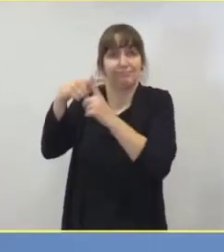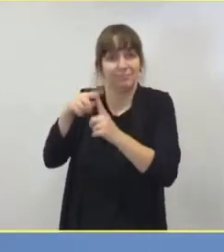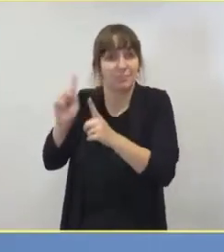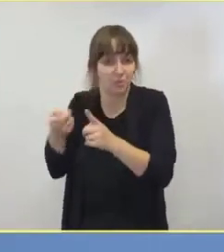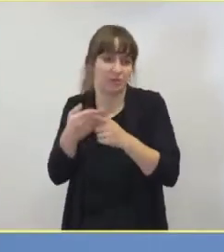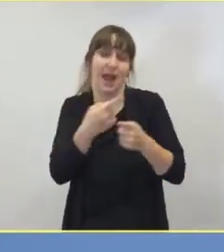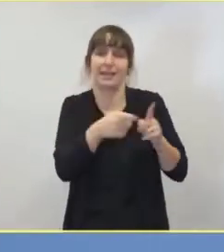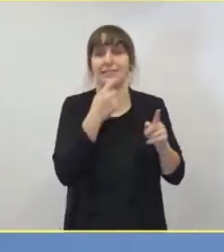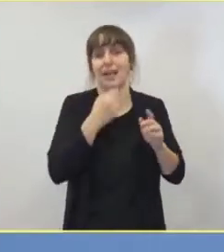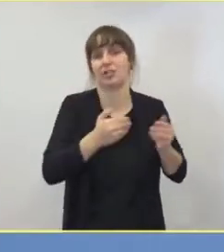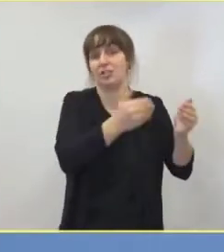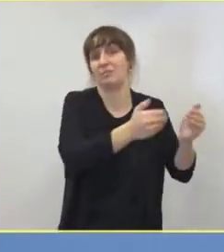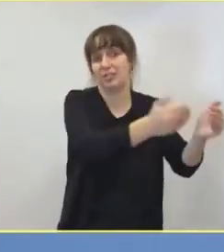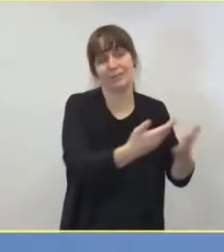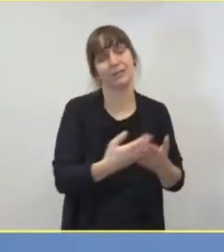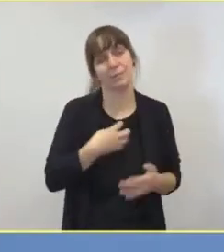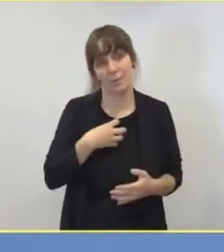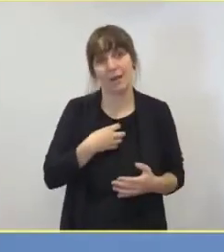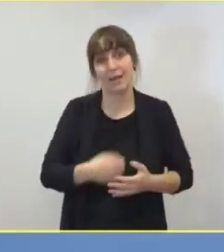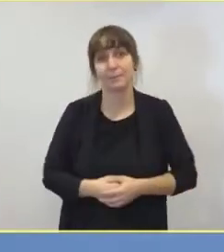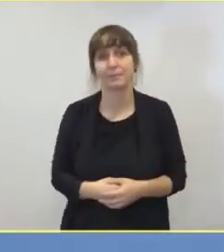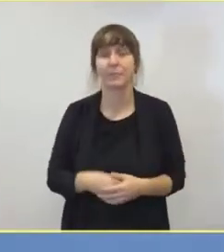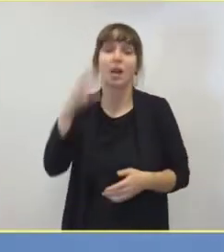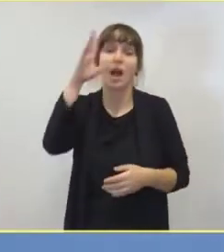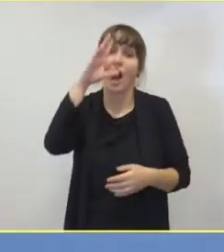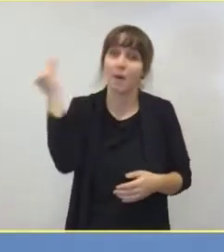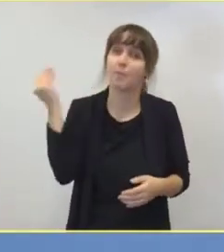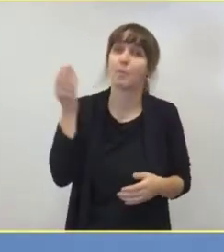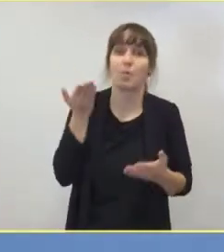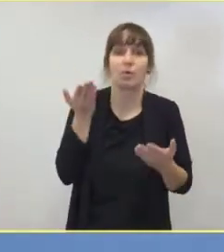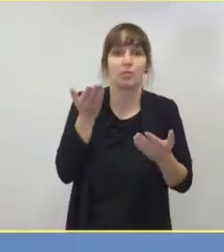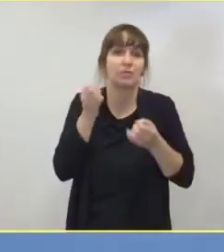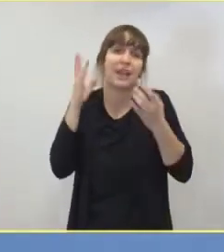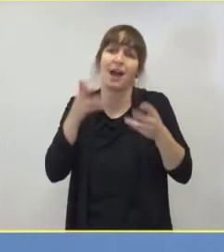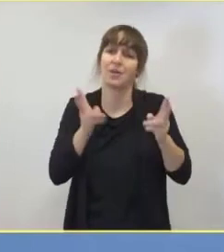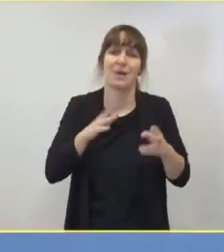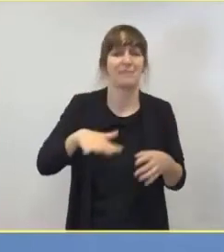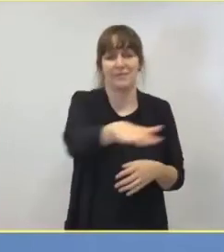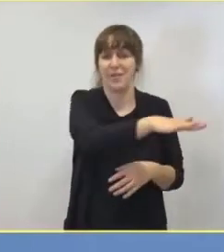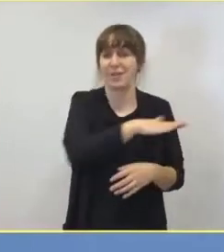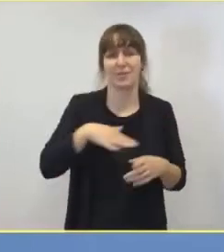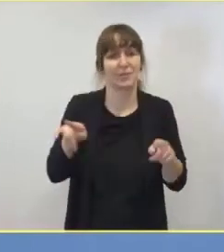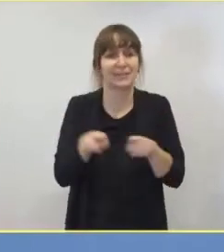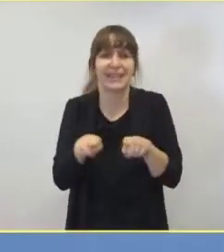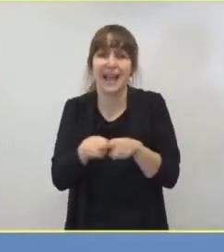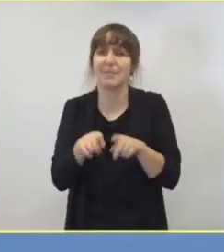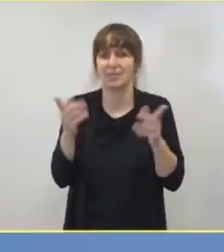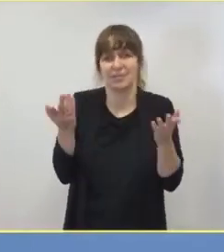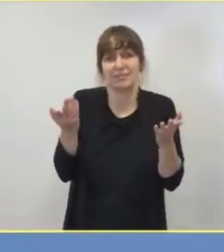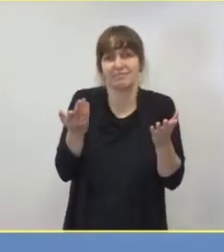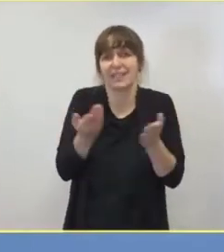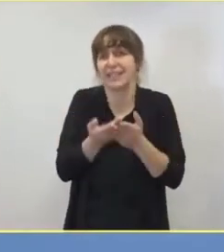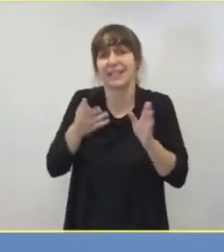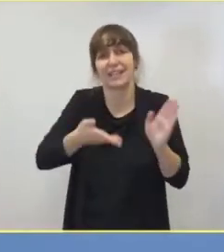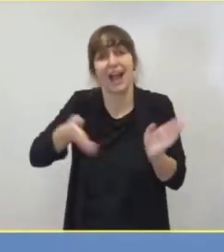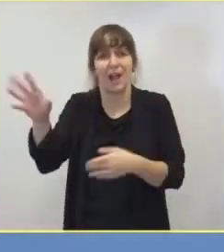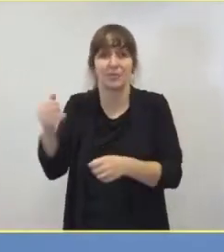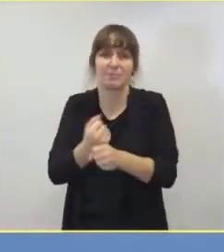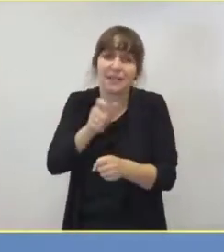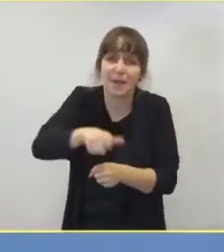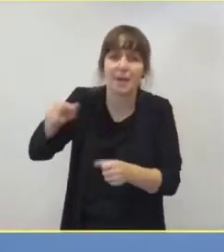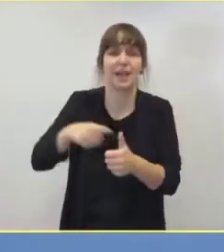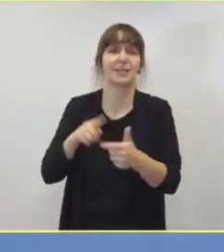Problem. Auch in Hamburg gibt es natürlich, wie in der normalen Bevölkerung, auch Infektionen bei Krankenhausmitarbeitern, bei